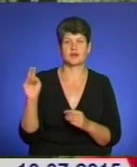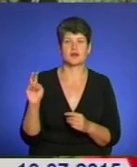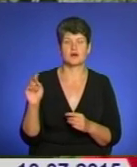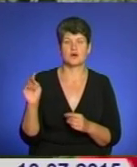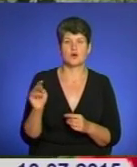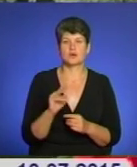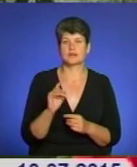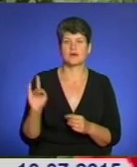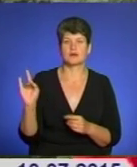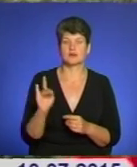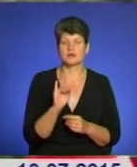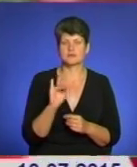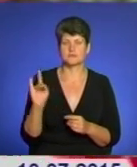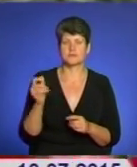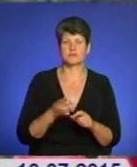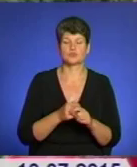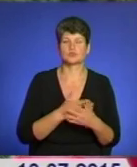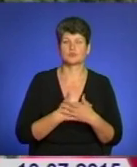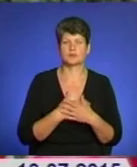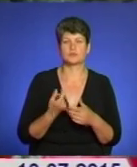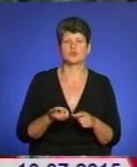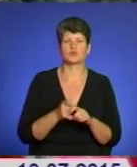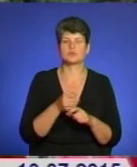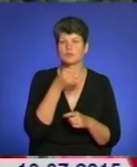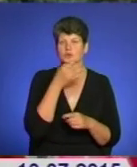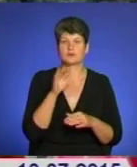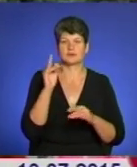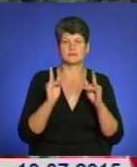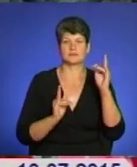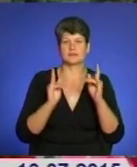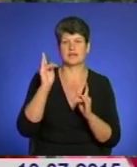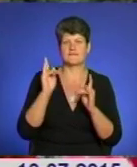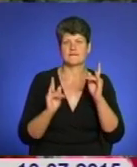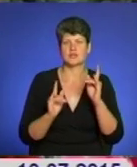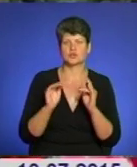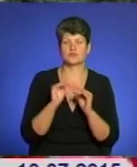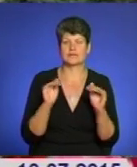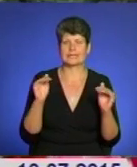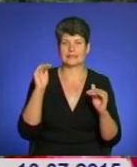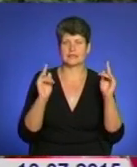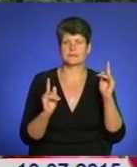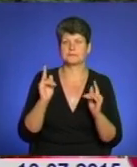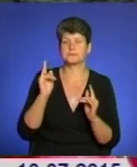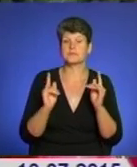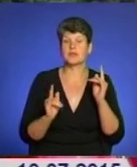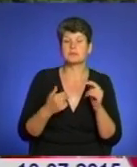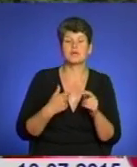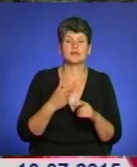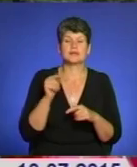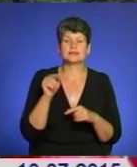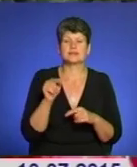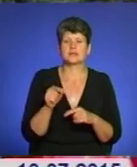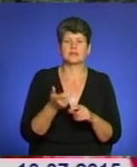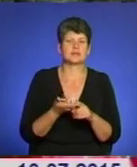Ми дуже любимо, нам сподобалися дуже переважувалки, качелі. Ми на них так